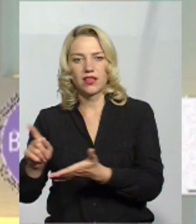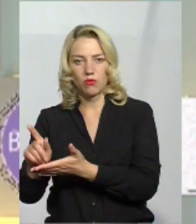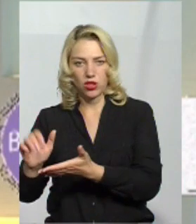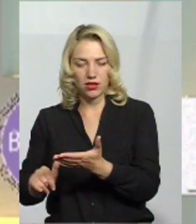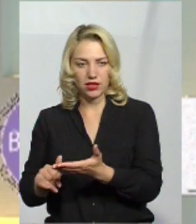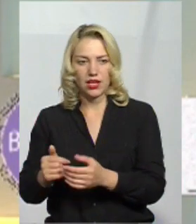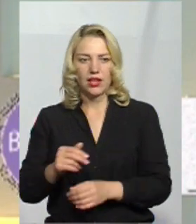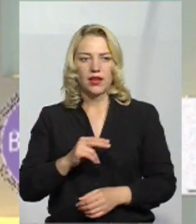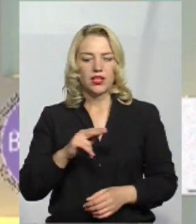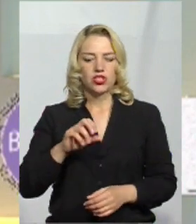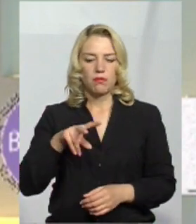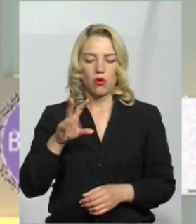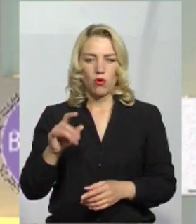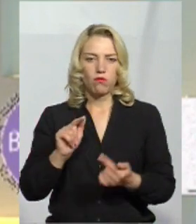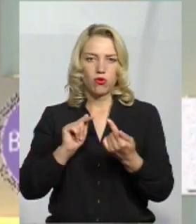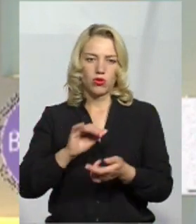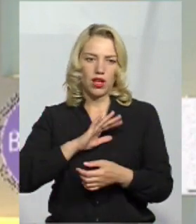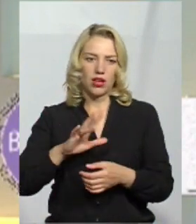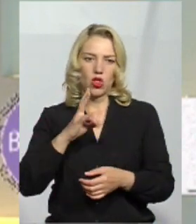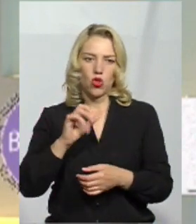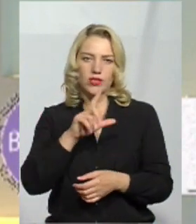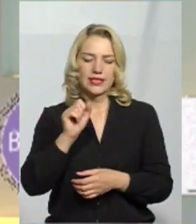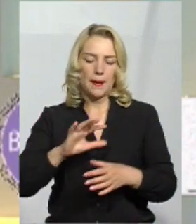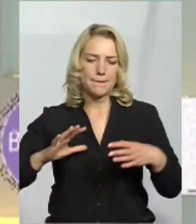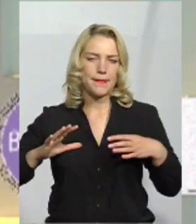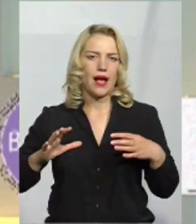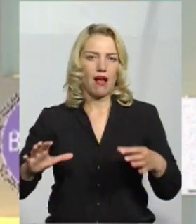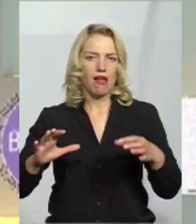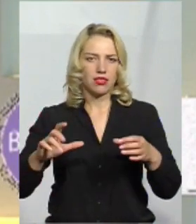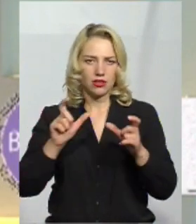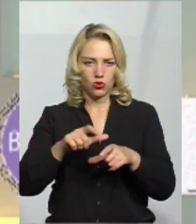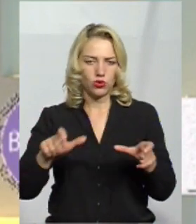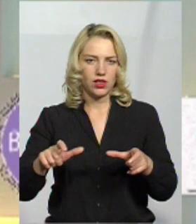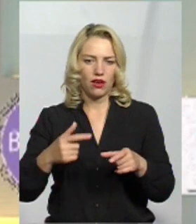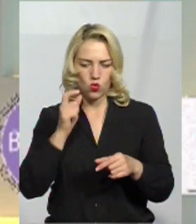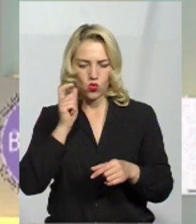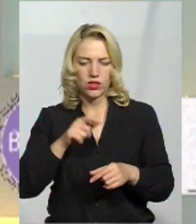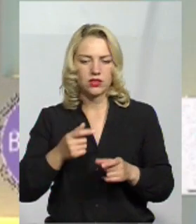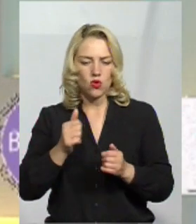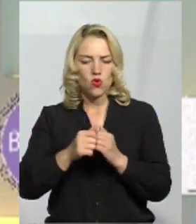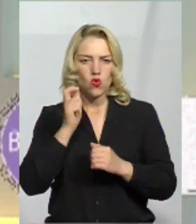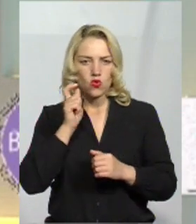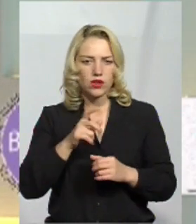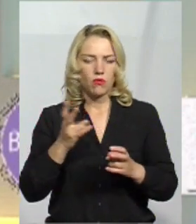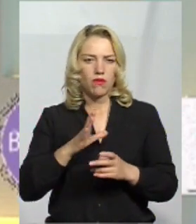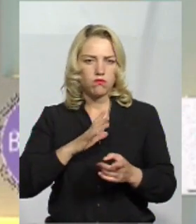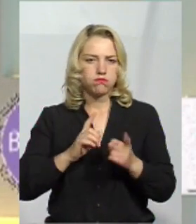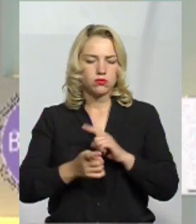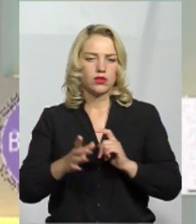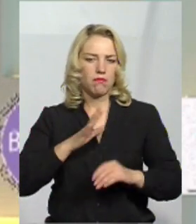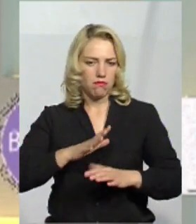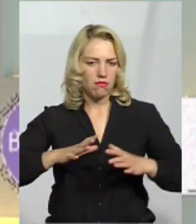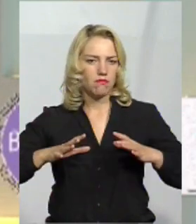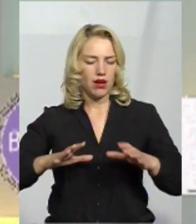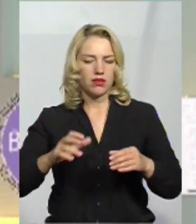Чіпко і свобода проти олігархів, але за багатих українців. Кожен українць повинен бути багатим, і умови ці повинна створити йому держава. Будь